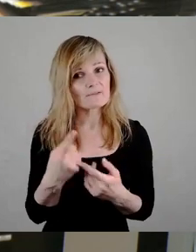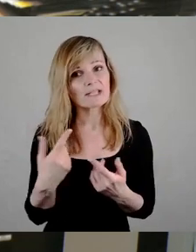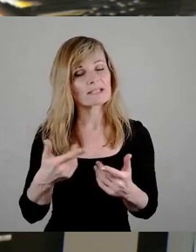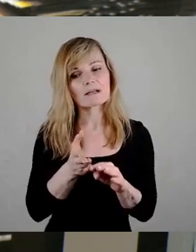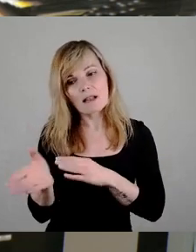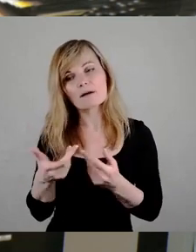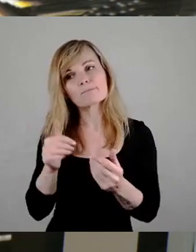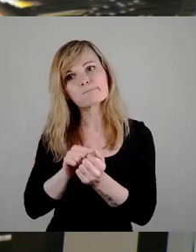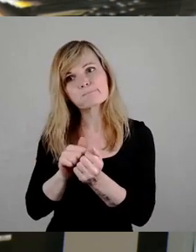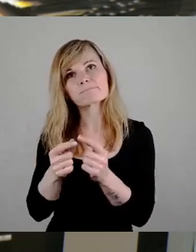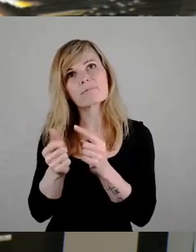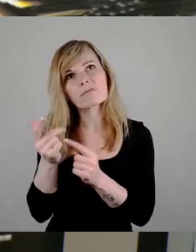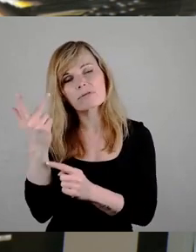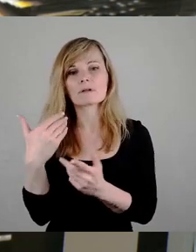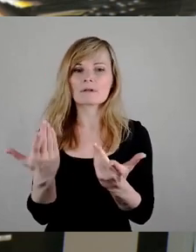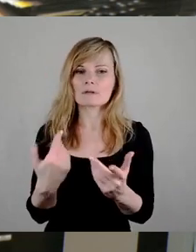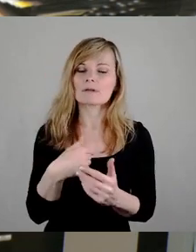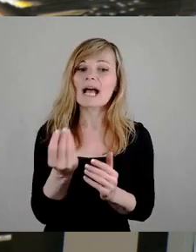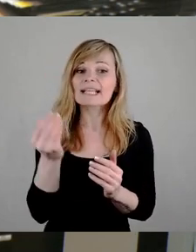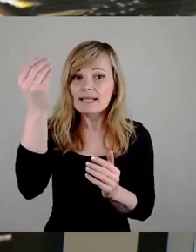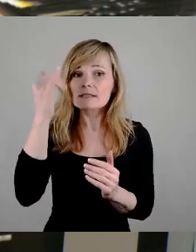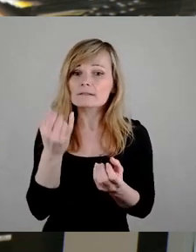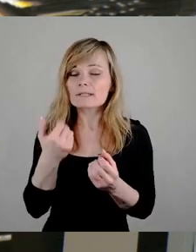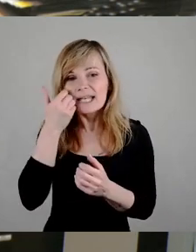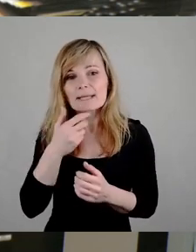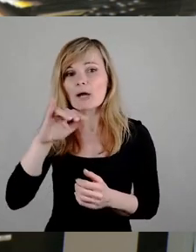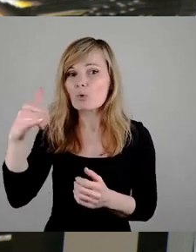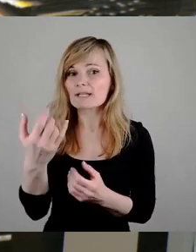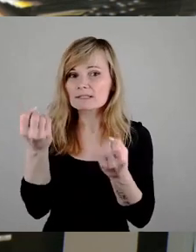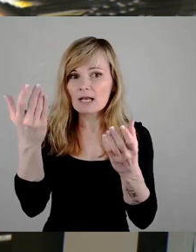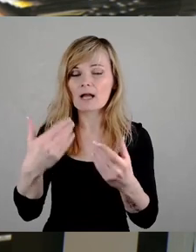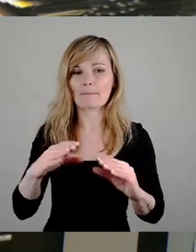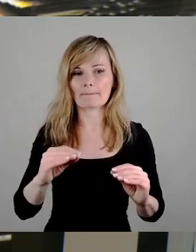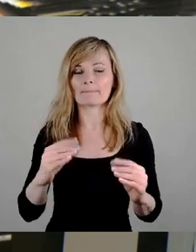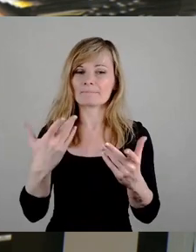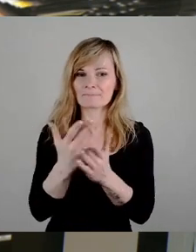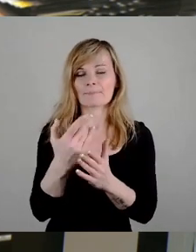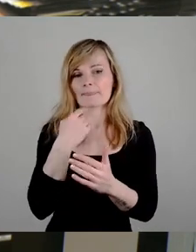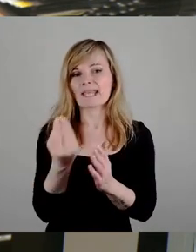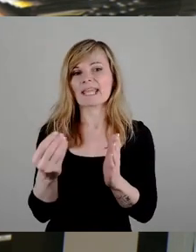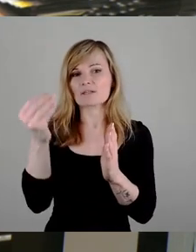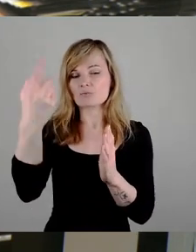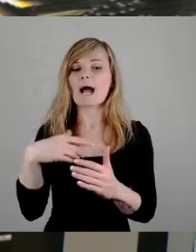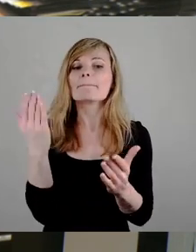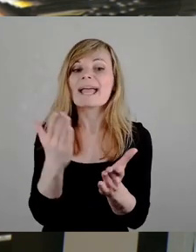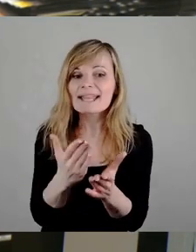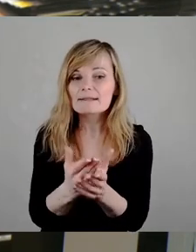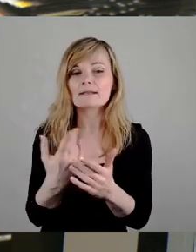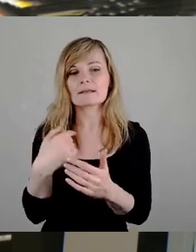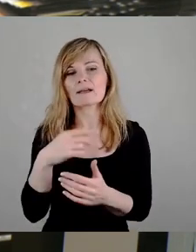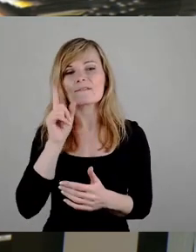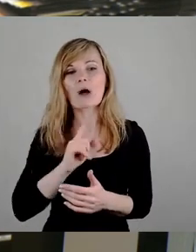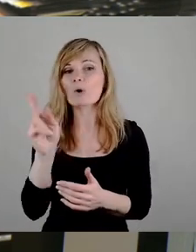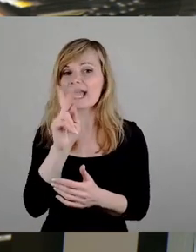ergänzen, lieber Johannes. Natürlich muss man Dinge aufnehmen und sagen, man kann Dinge hinzubringen. Aber am Ende hat es Frau Kemper auf den Punkt